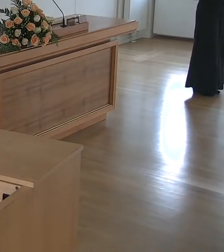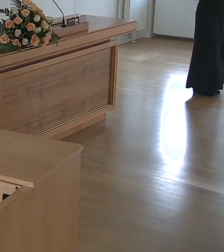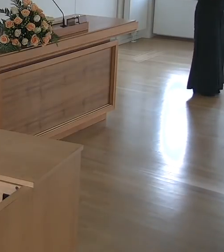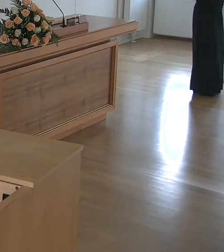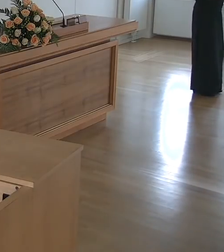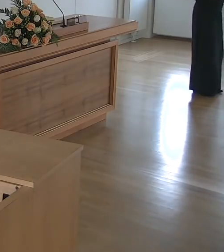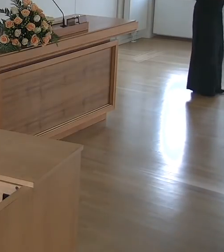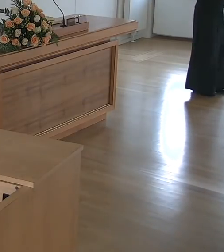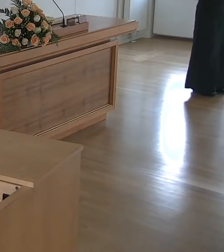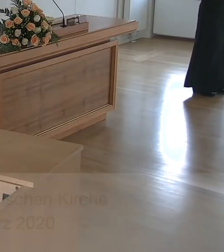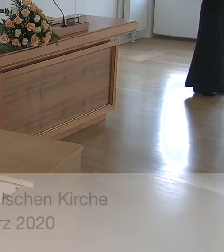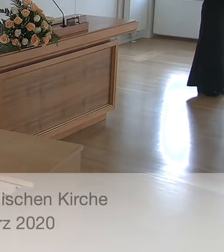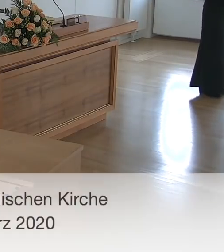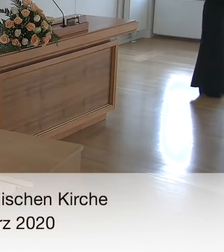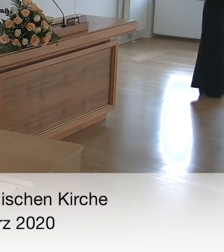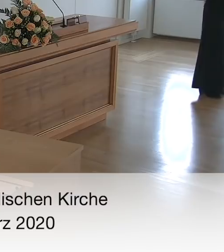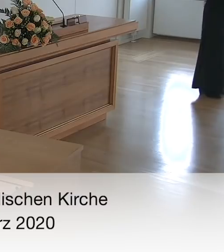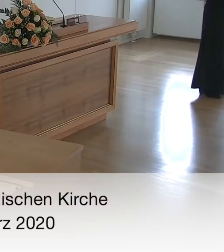Musik